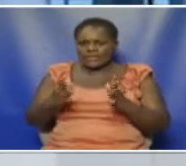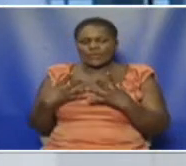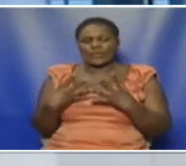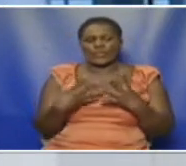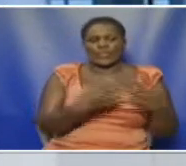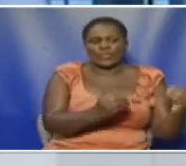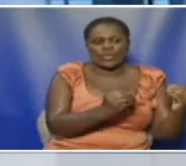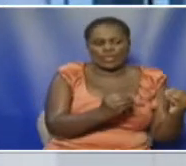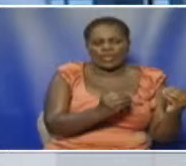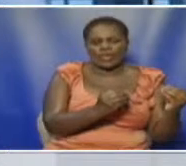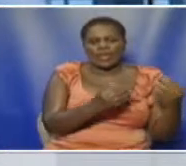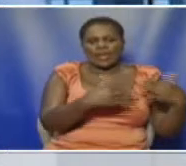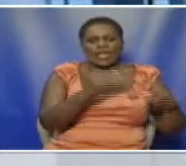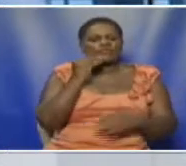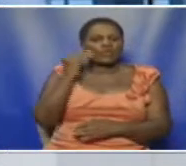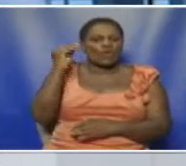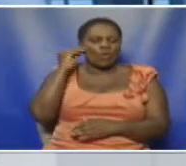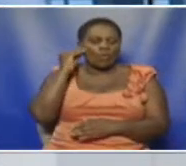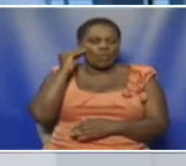Ketia News